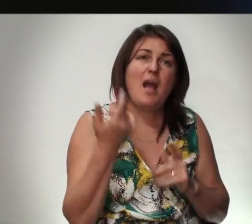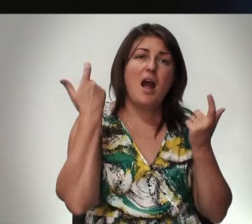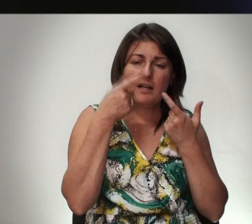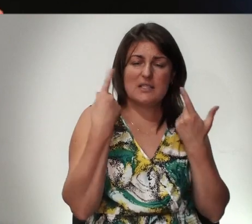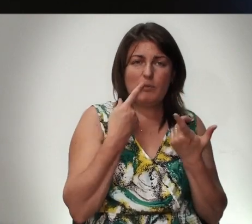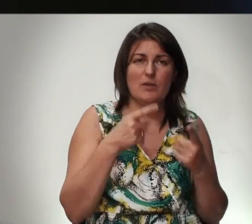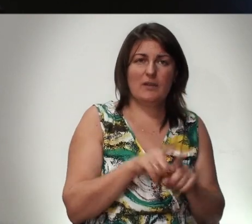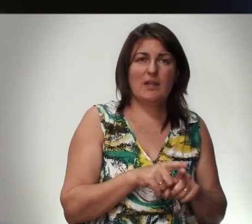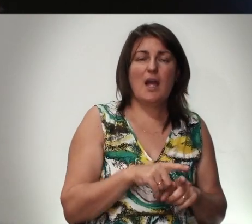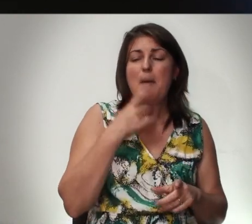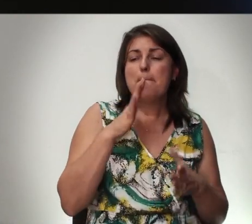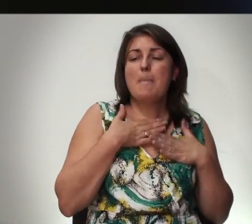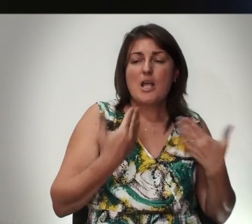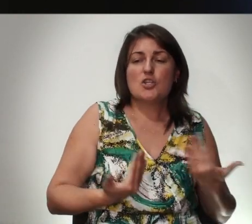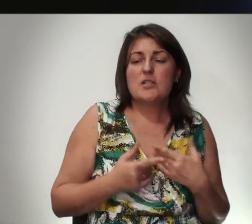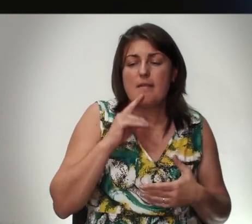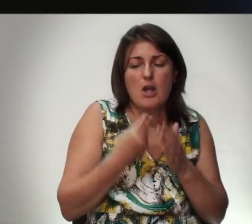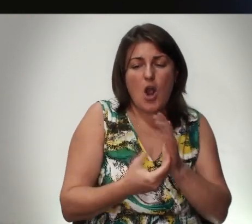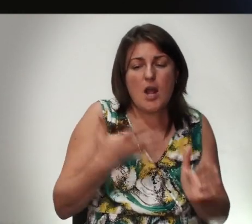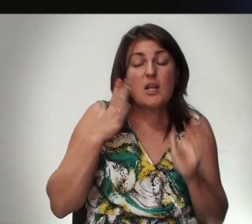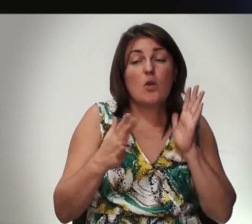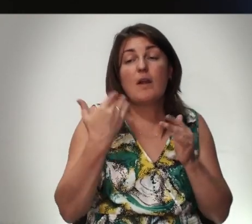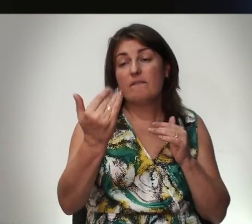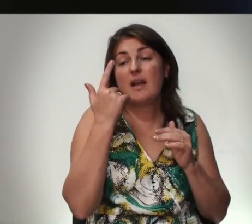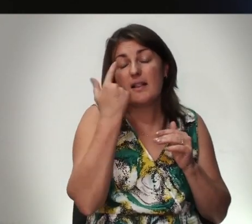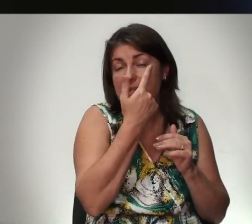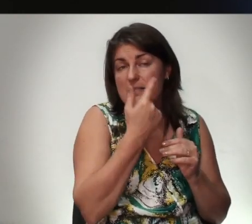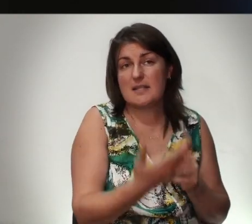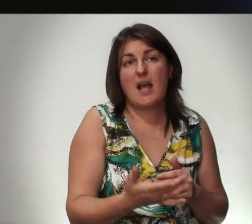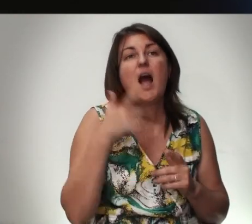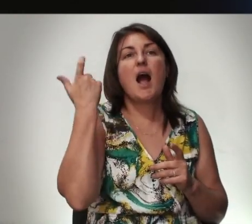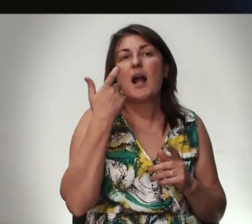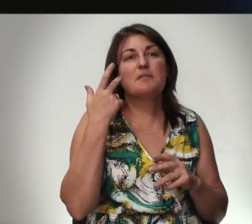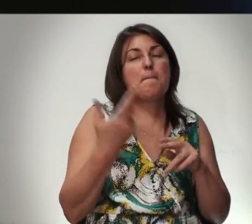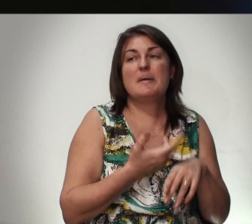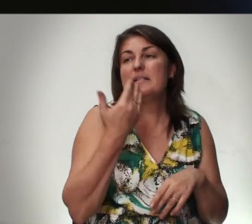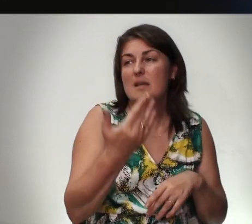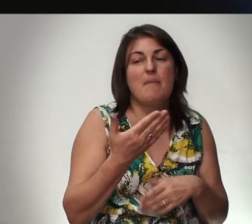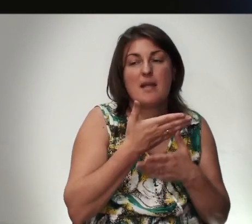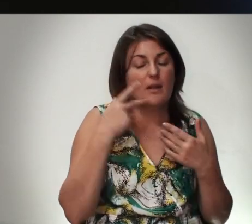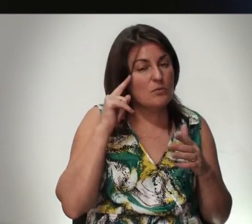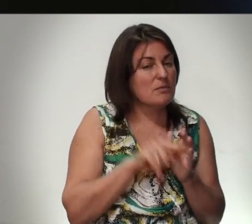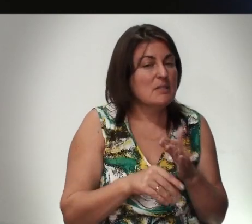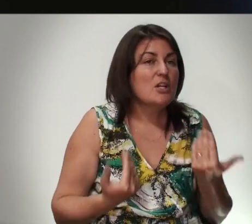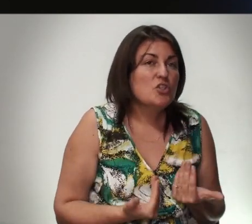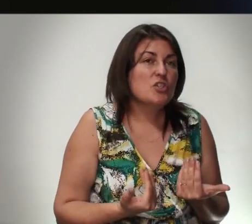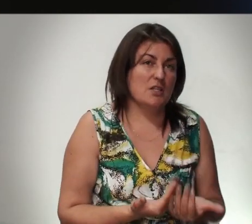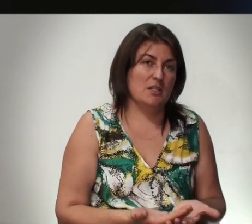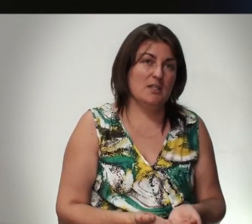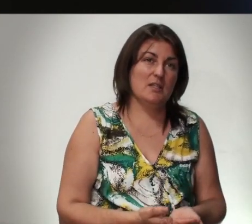Господь Моя Жизнь Драгоценна Только В глазах Твоих Господь Без Тебя Нет Смысла Жизнь